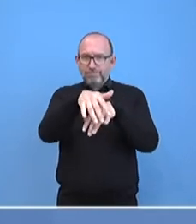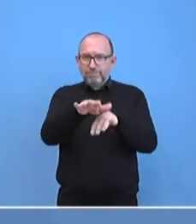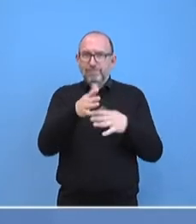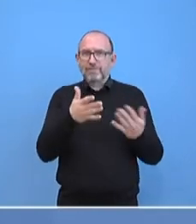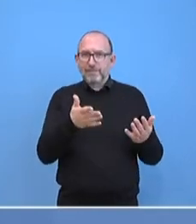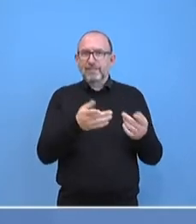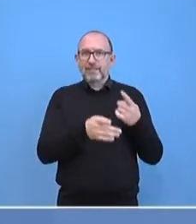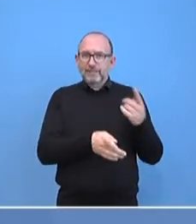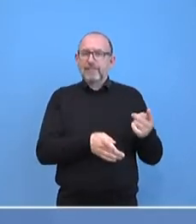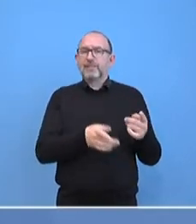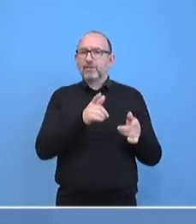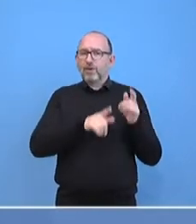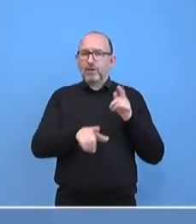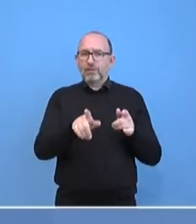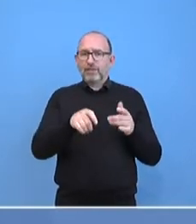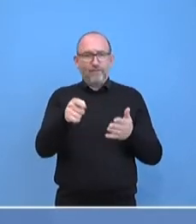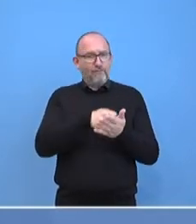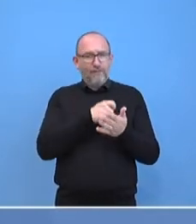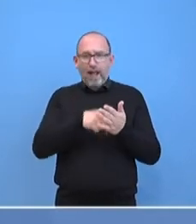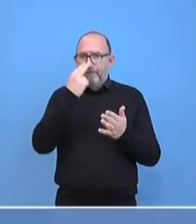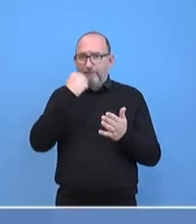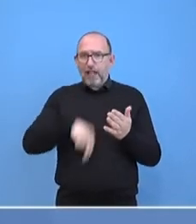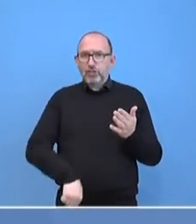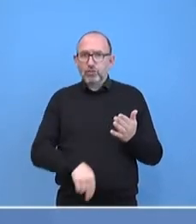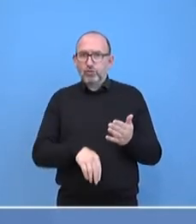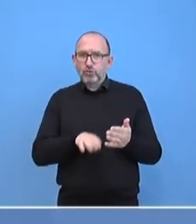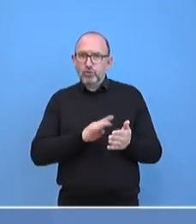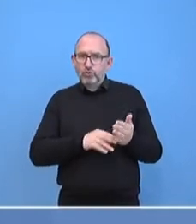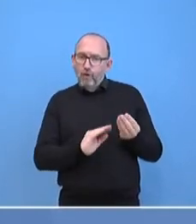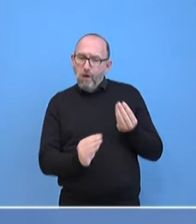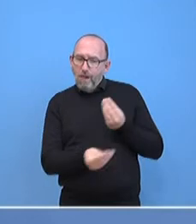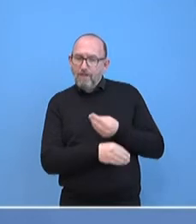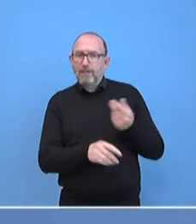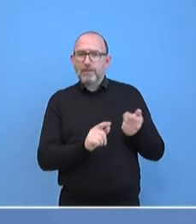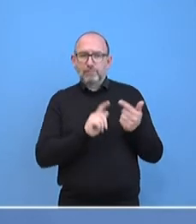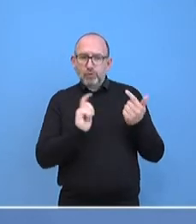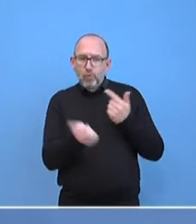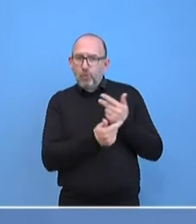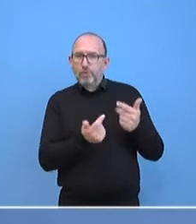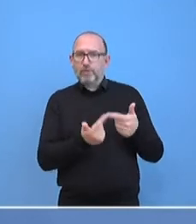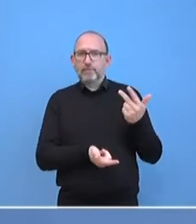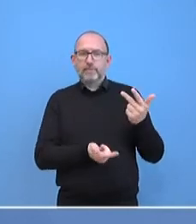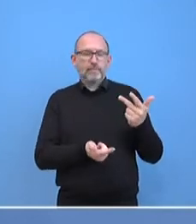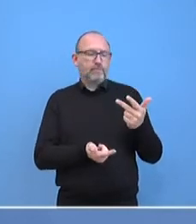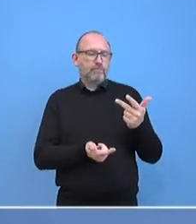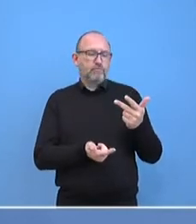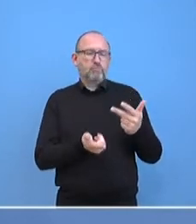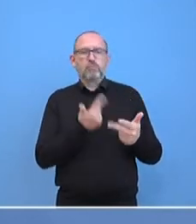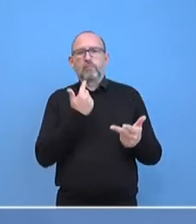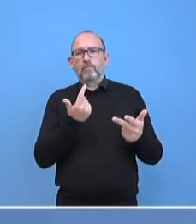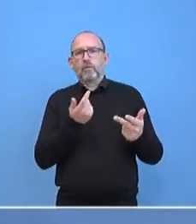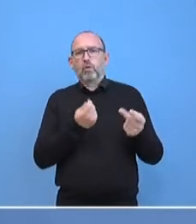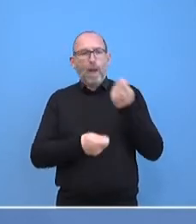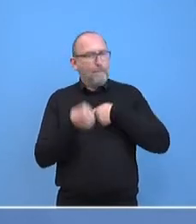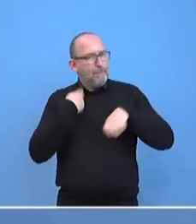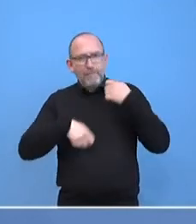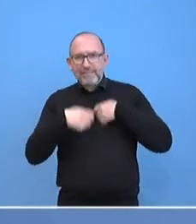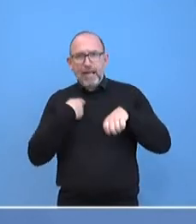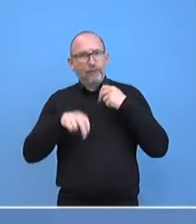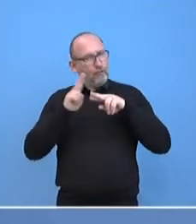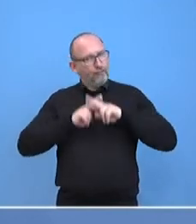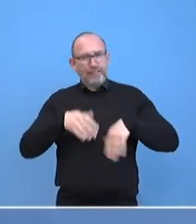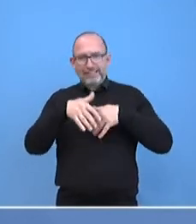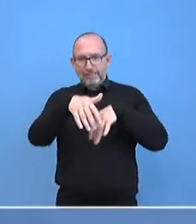die gegen Wahlfälschung, gegen Wahlbetrug und gegen die Misshandlungen von friedlichen